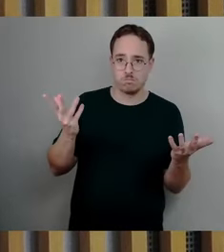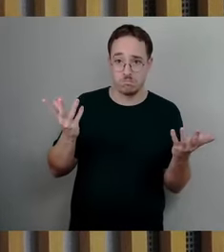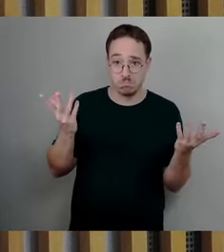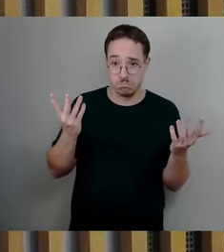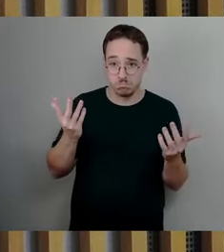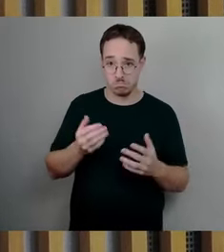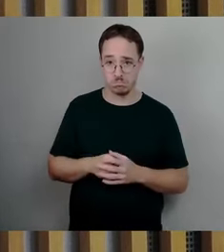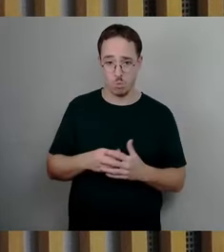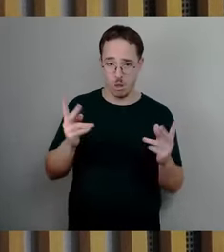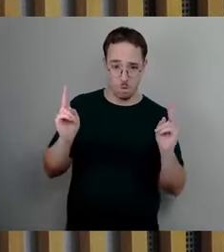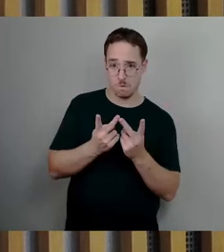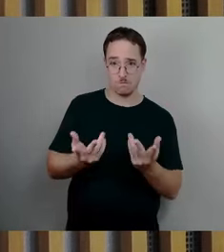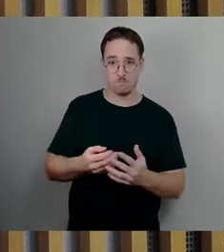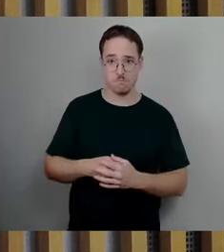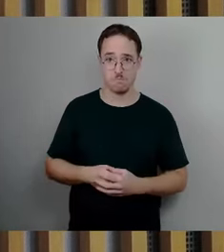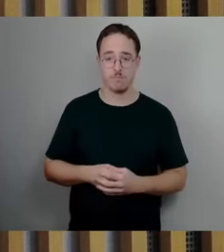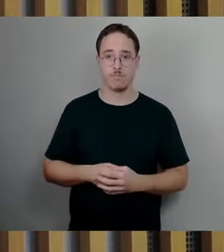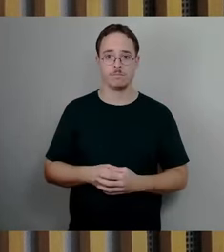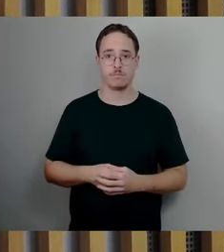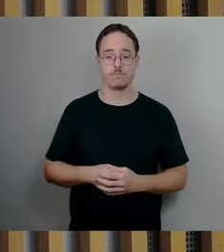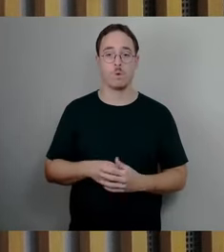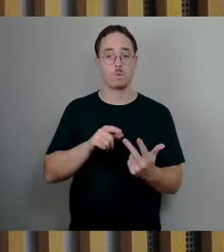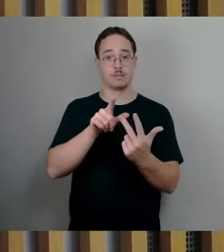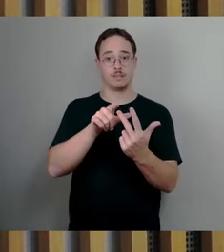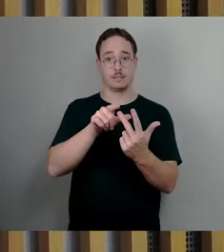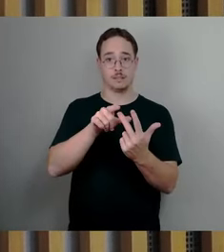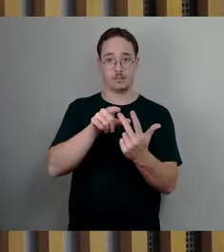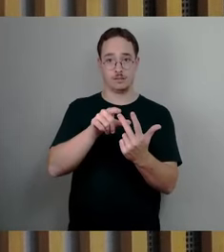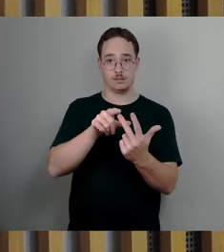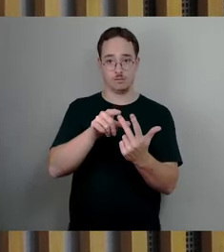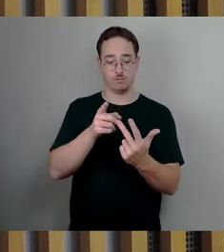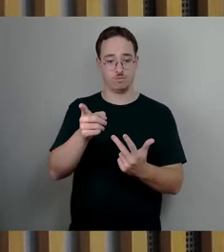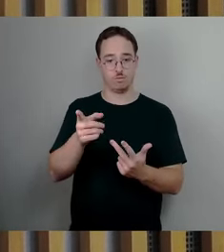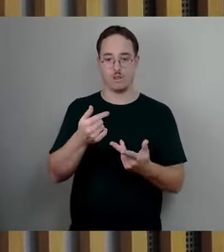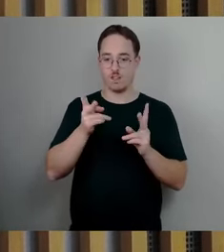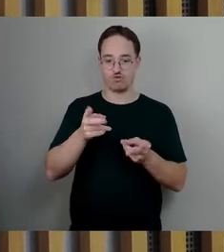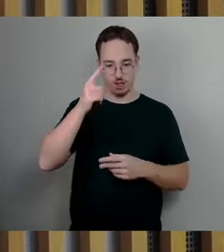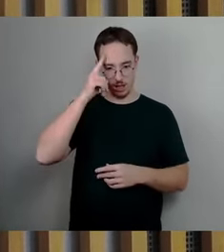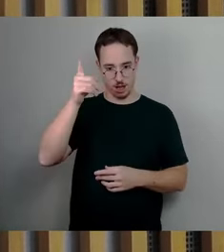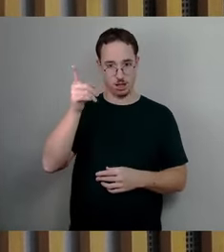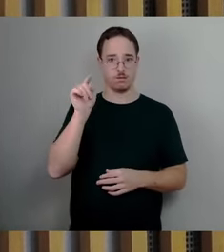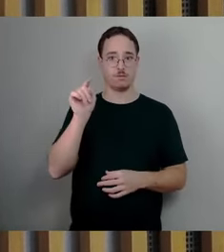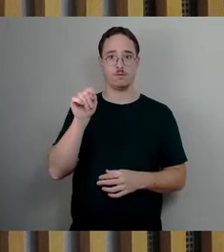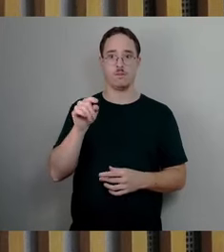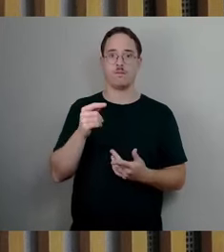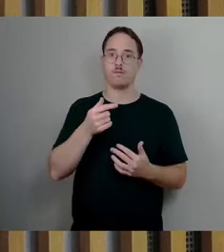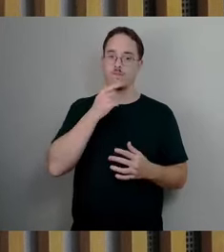Und als dritte Frage, was, bitte was, muss der Stadtrat tun, um diese unwürdig frühe Sperrstunde